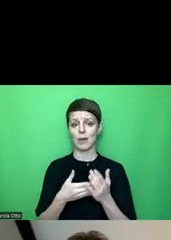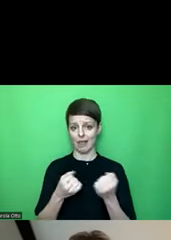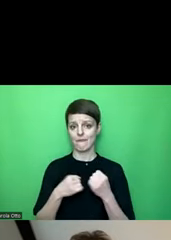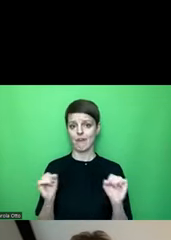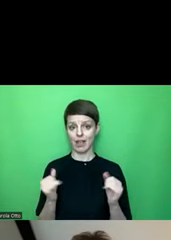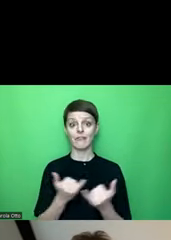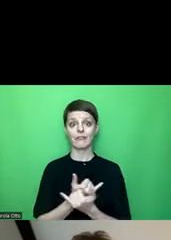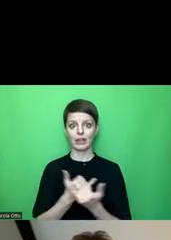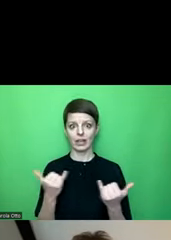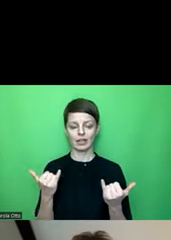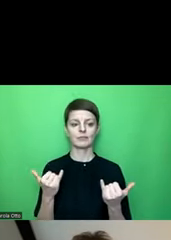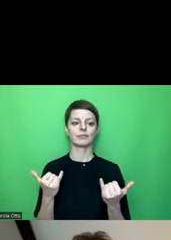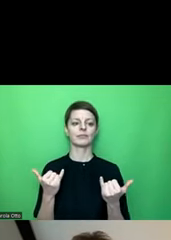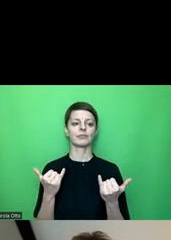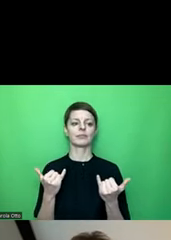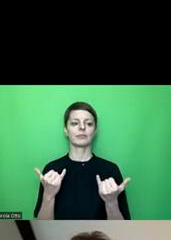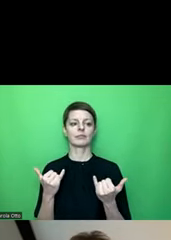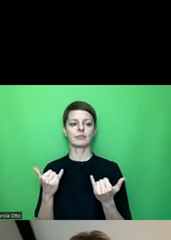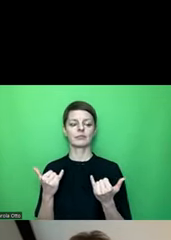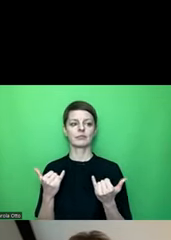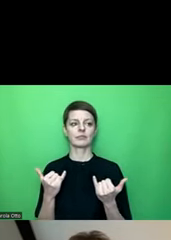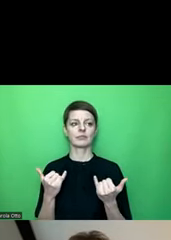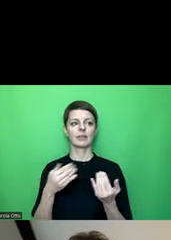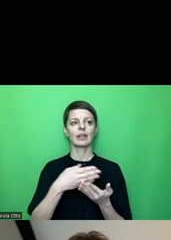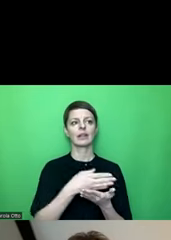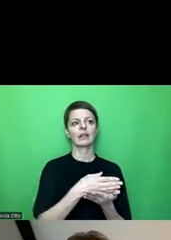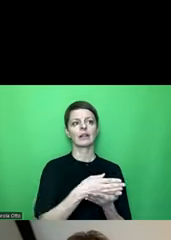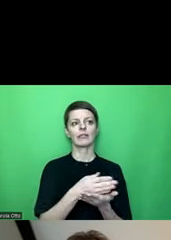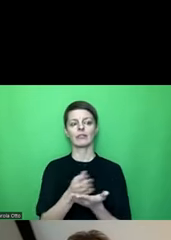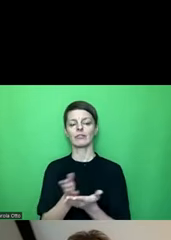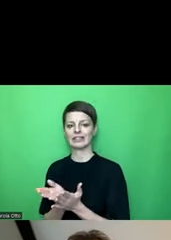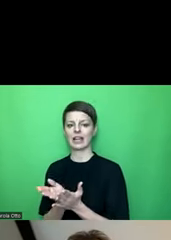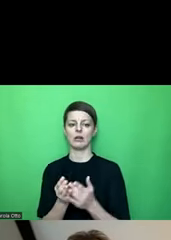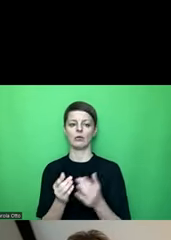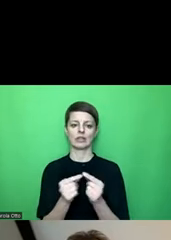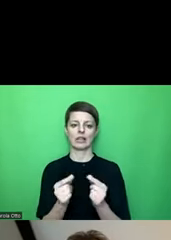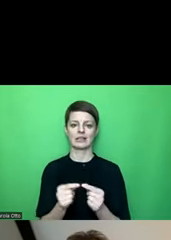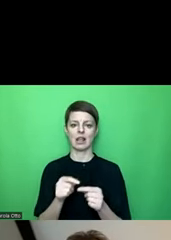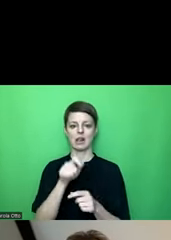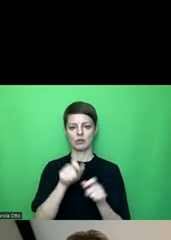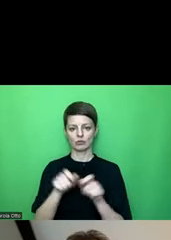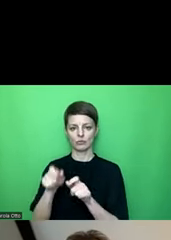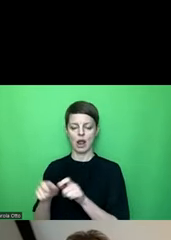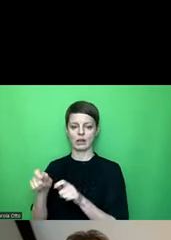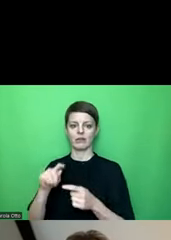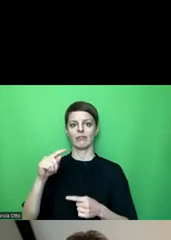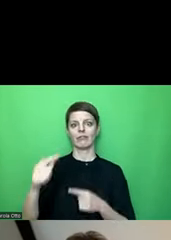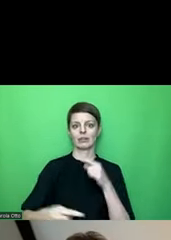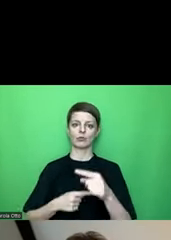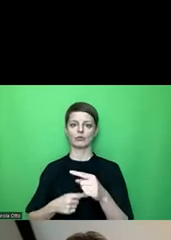wenn ich einfach die Verteilung der Zeilen und Spalte ertausche.